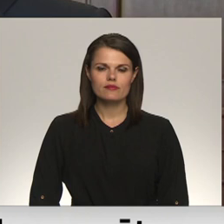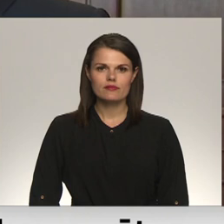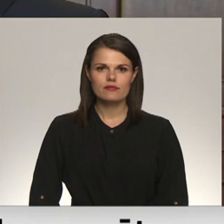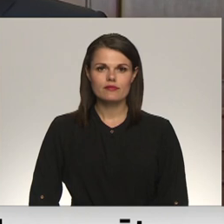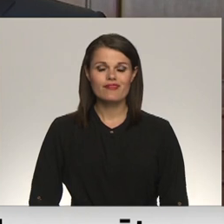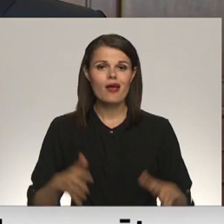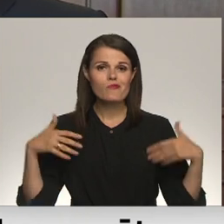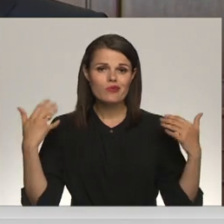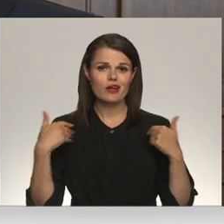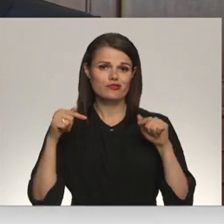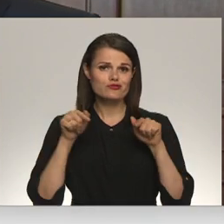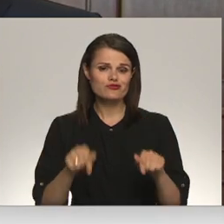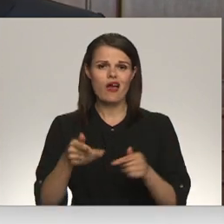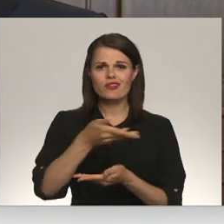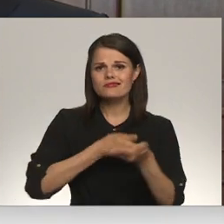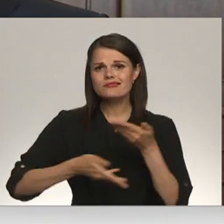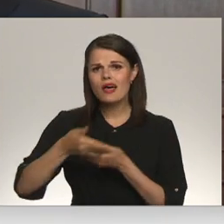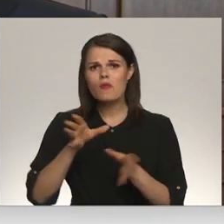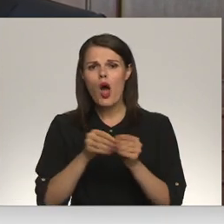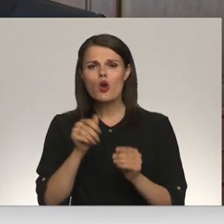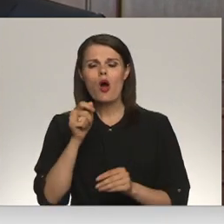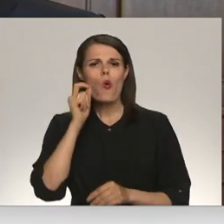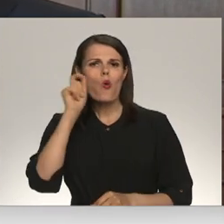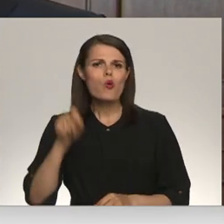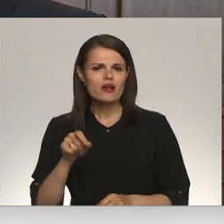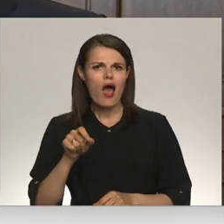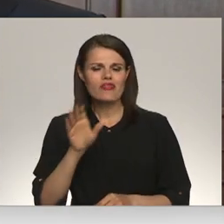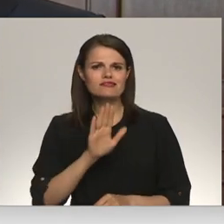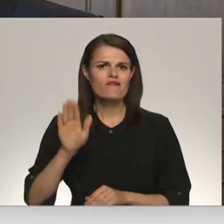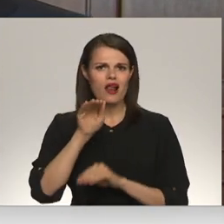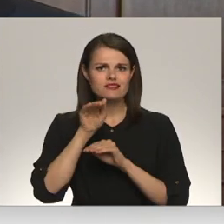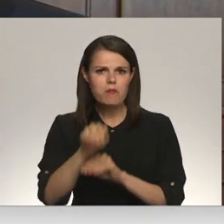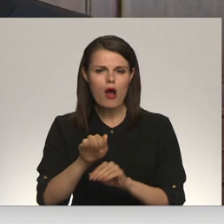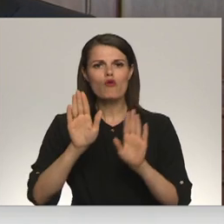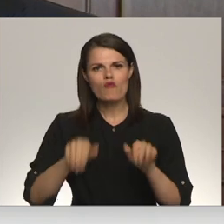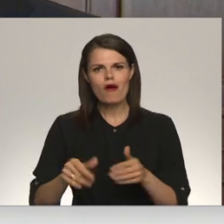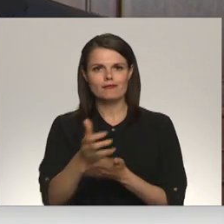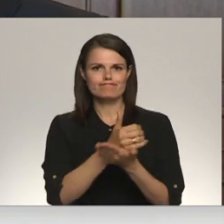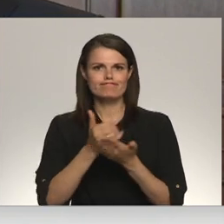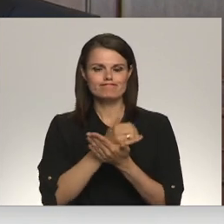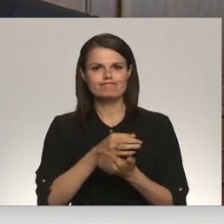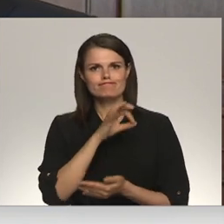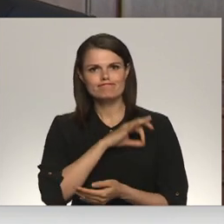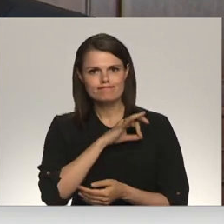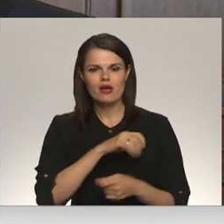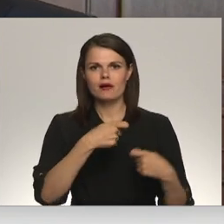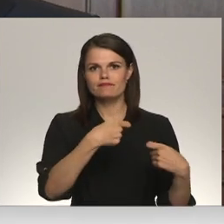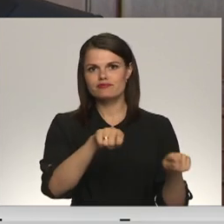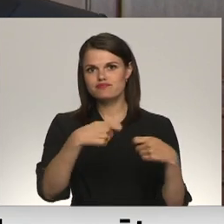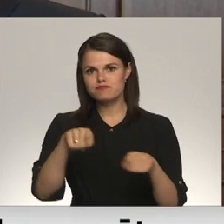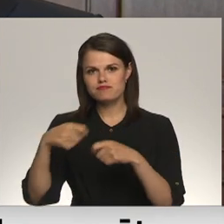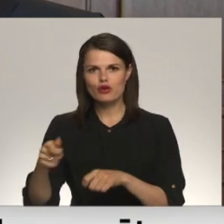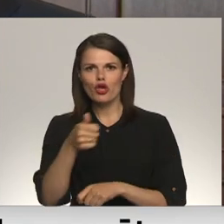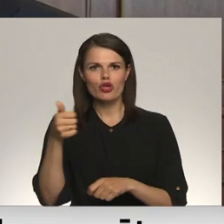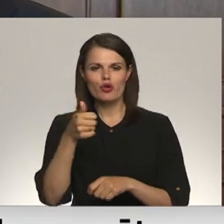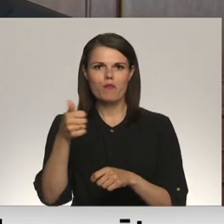Priecājos, ka šādi sadarbībā ar Ukrainas Nacionālo banku varam gūt ienākumus interesentiem pārdodot īpaši